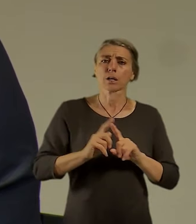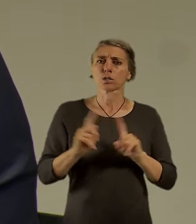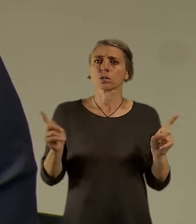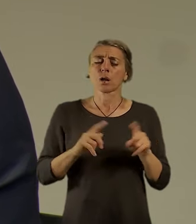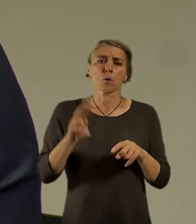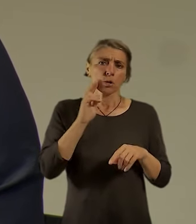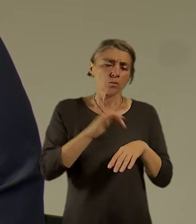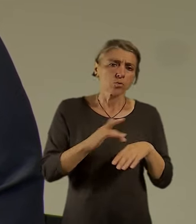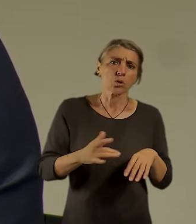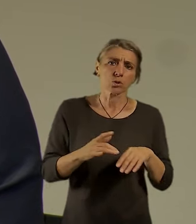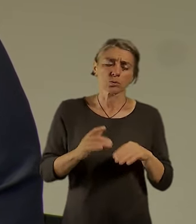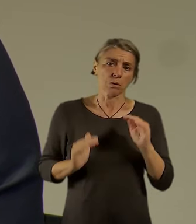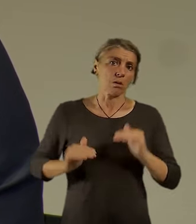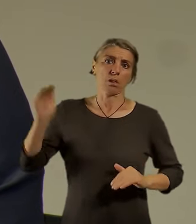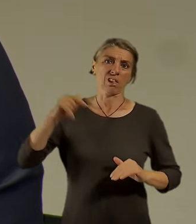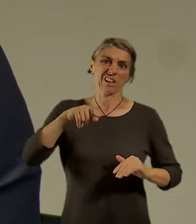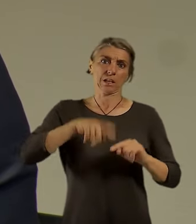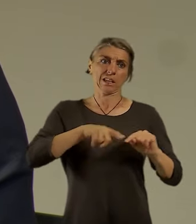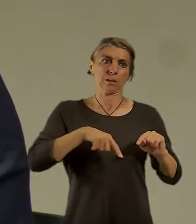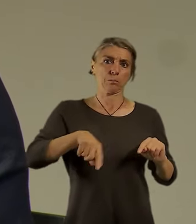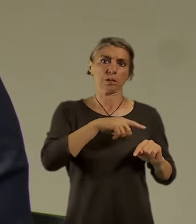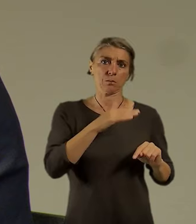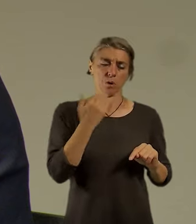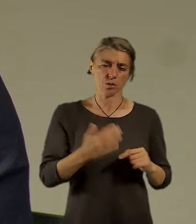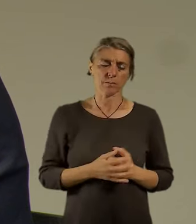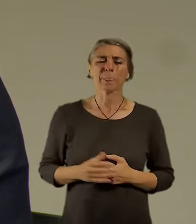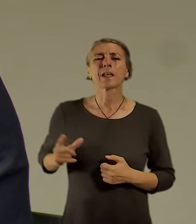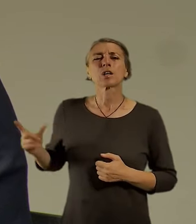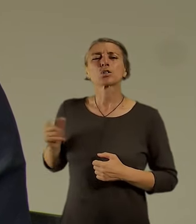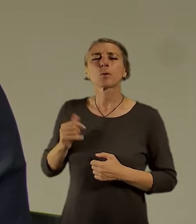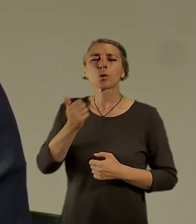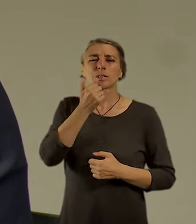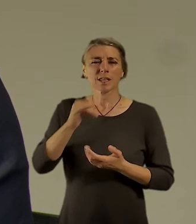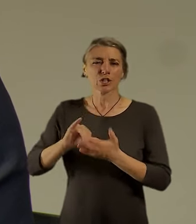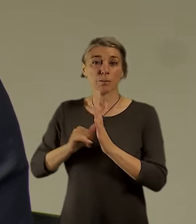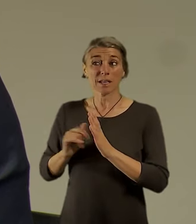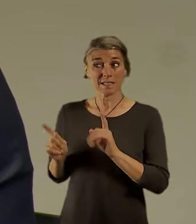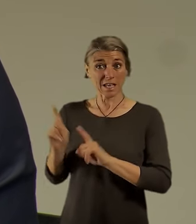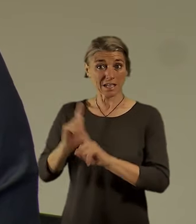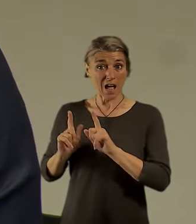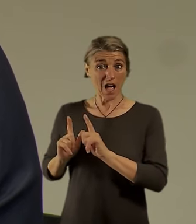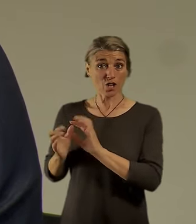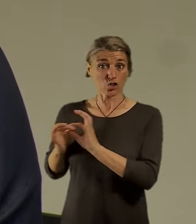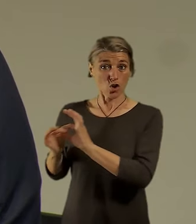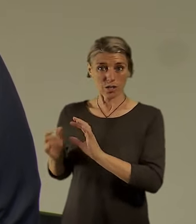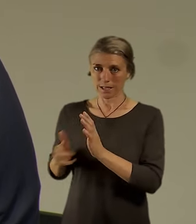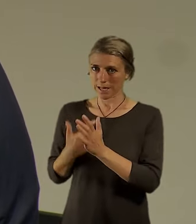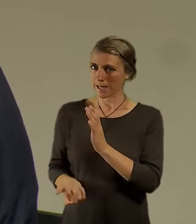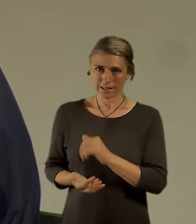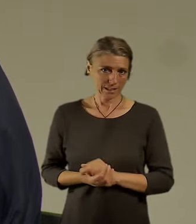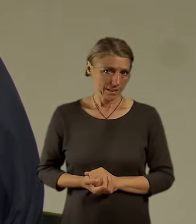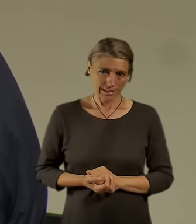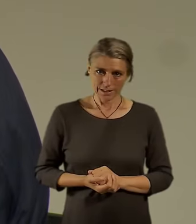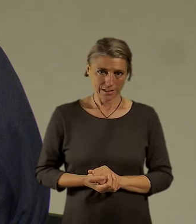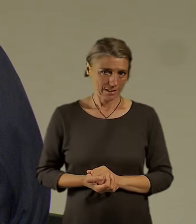my jsme si to zrovna zkali se Zdeňkem, my nemáme úplnou jednotu. Já bych třeba Jordana Petrsona úplně